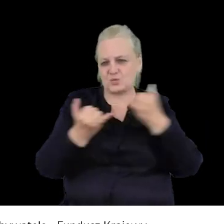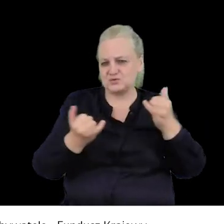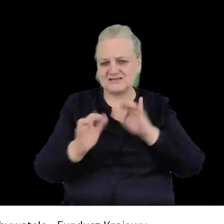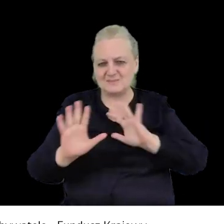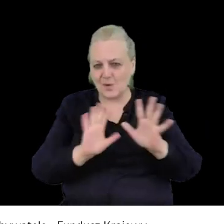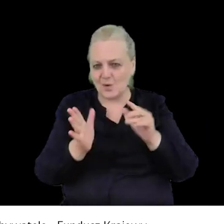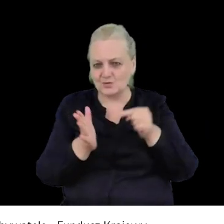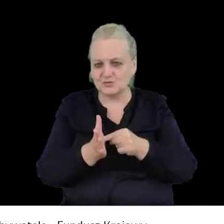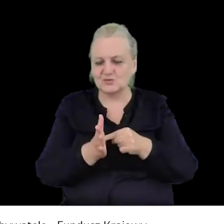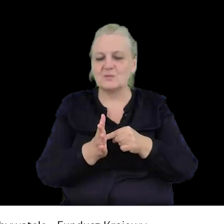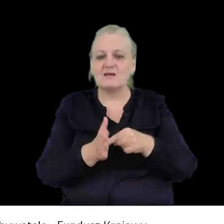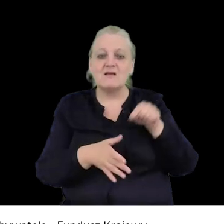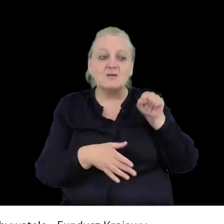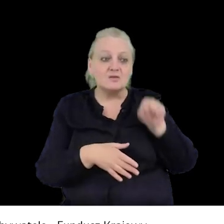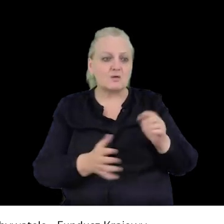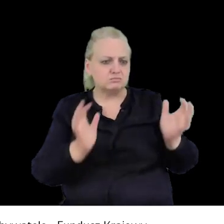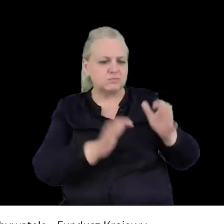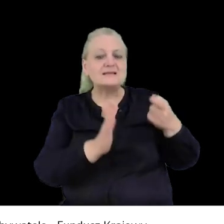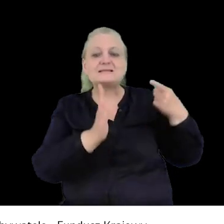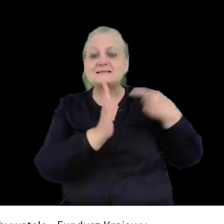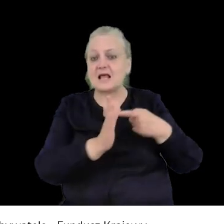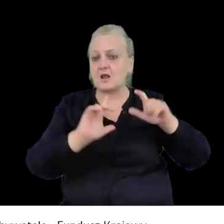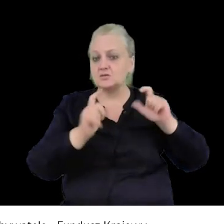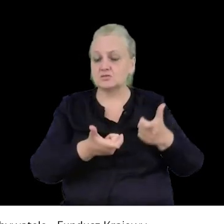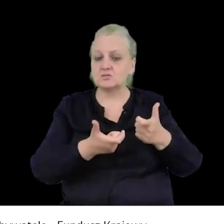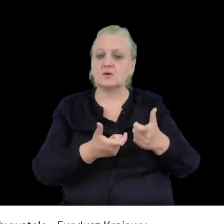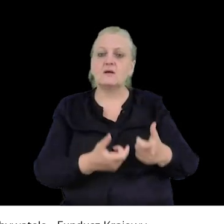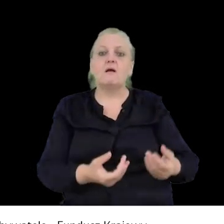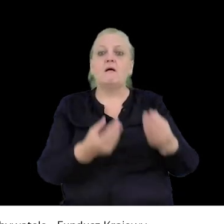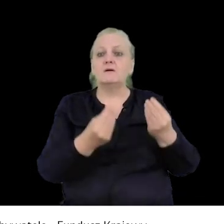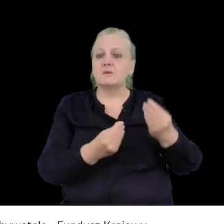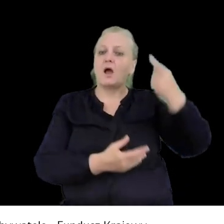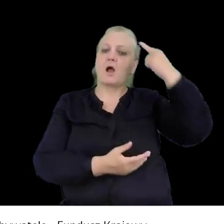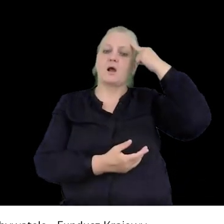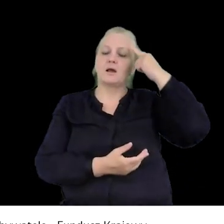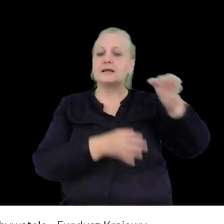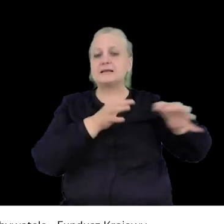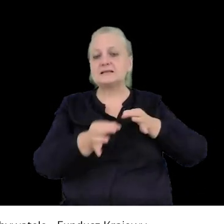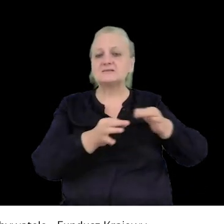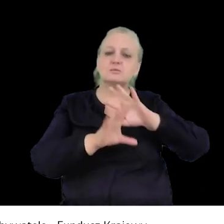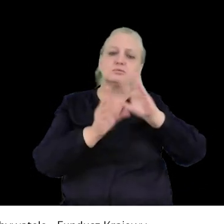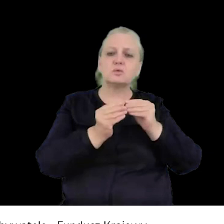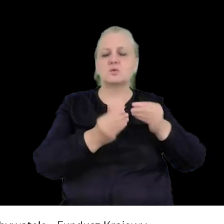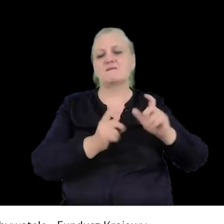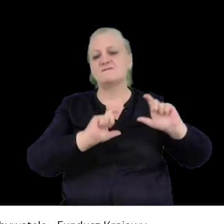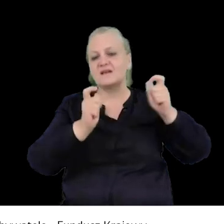że dane zgromadzenie ma na celu w szczególności uczuczenie doniosłych i istotnych dla historii Rzeczpospolitej i polskiej wydarzeń.